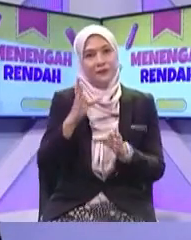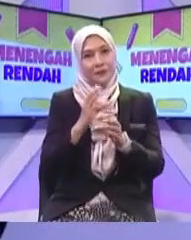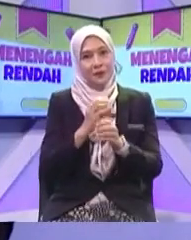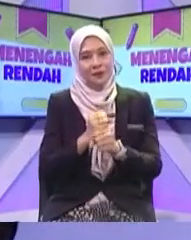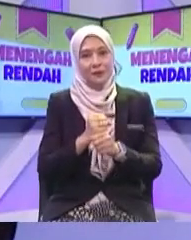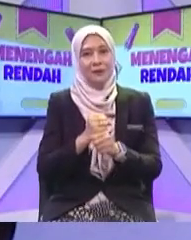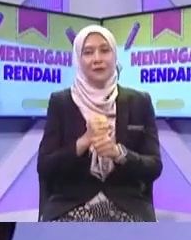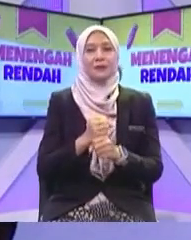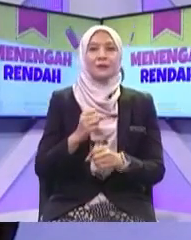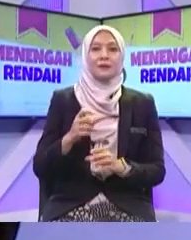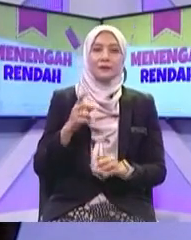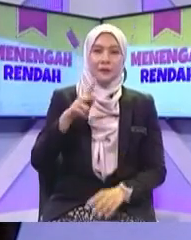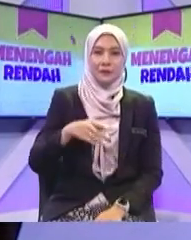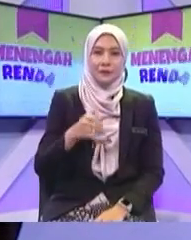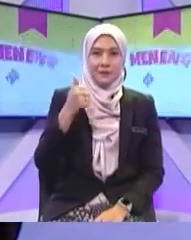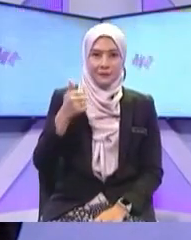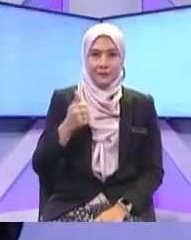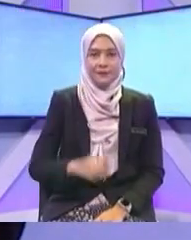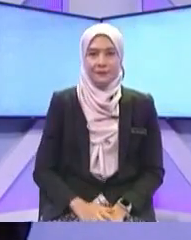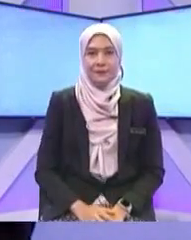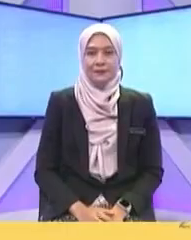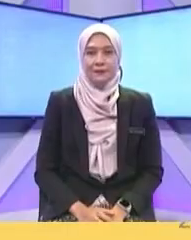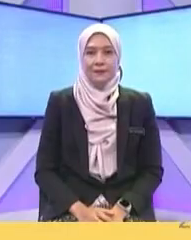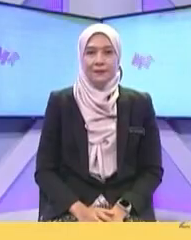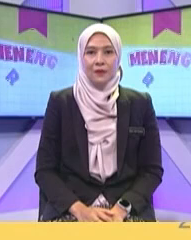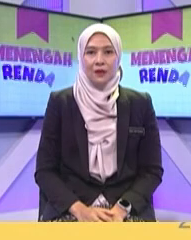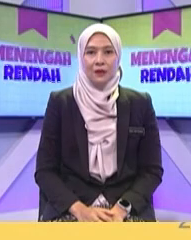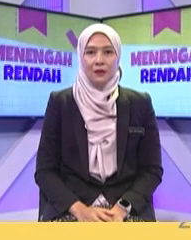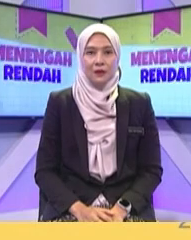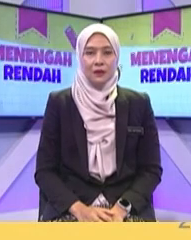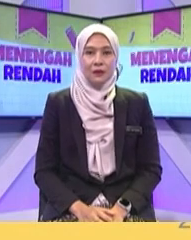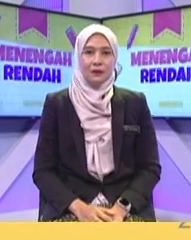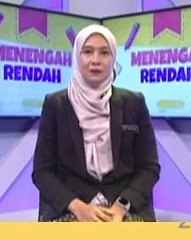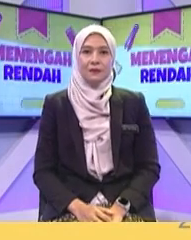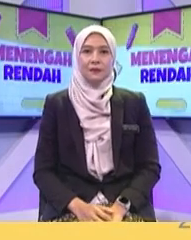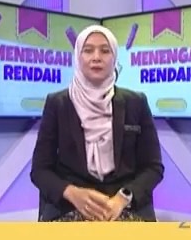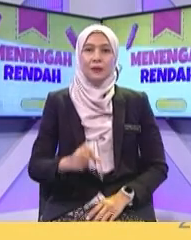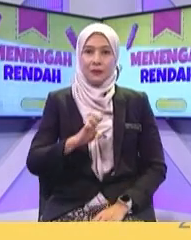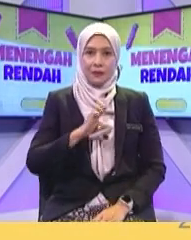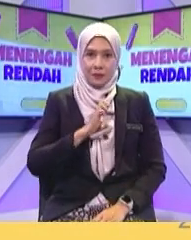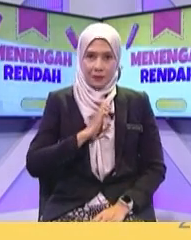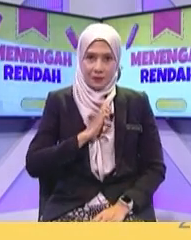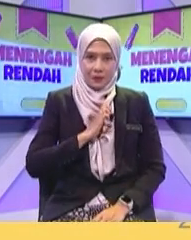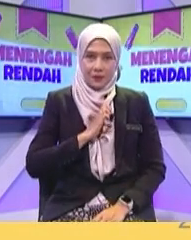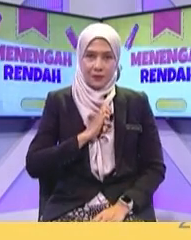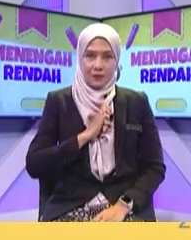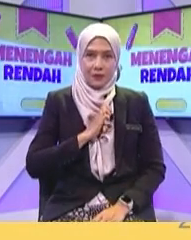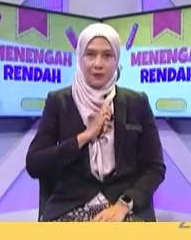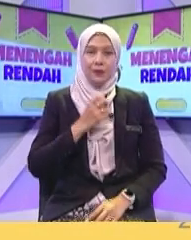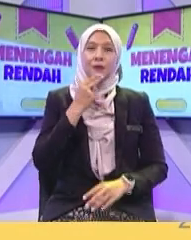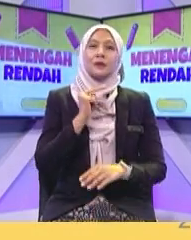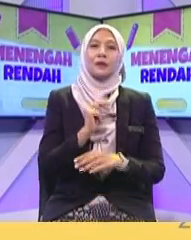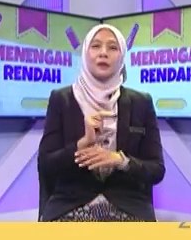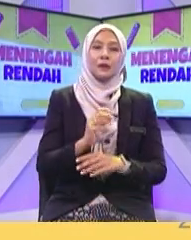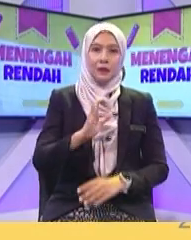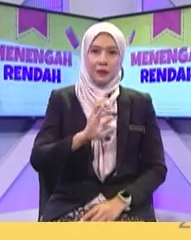kehidupan kita ok etika merujuk prinsip atau tata cara moral atau nilai-nilai akhlak iaitu adab dan